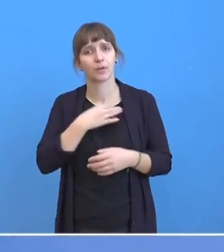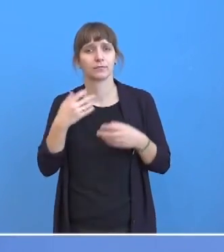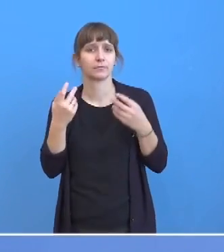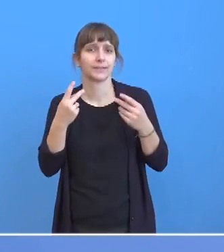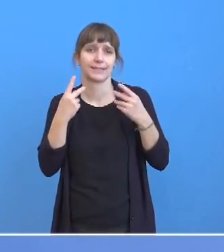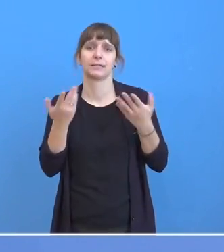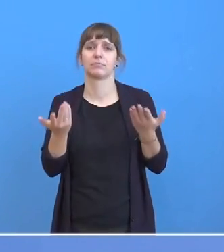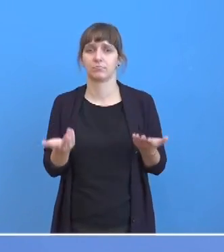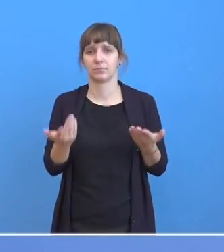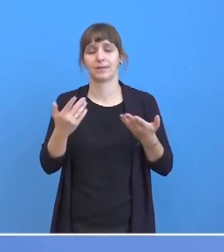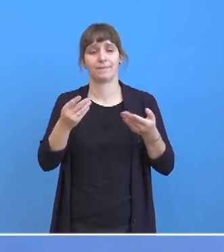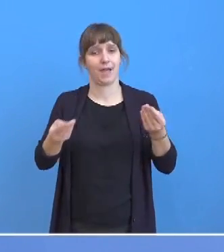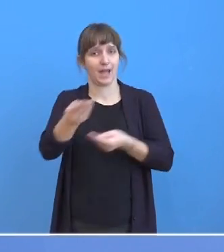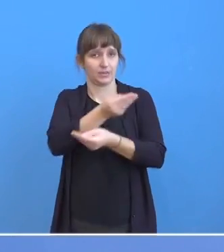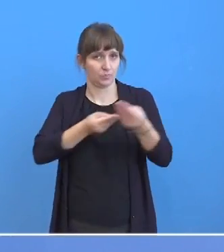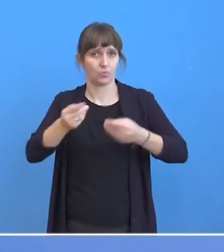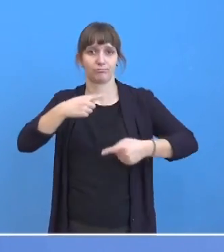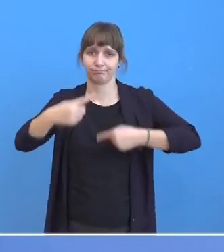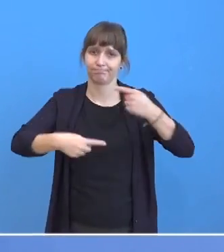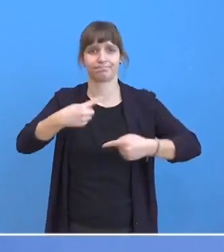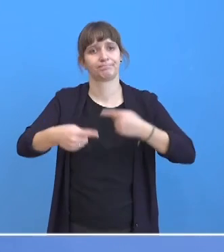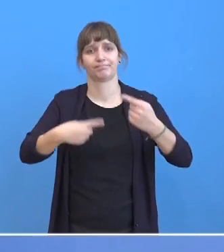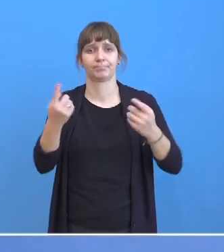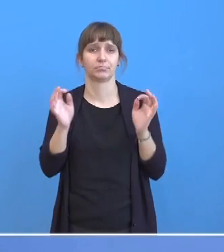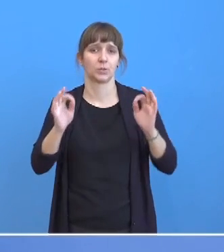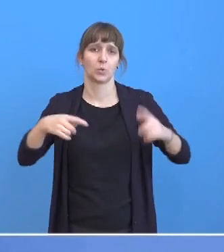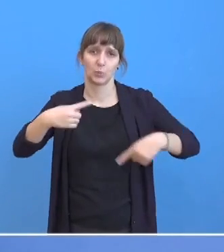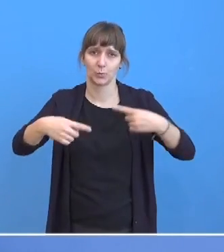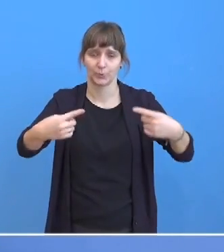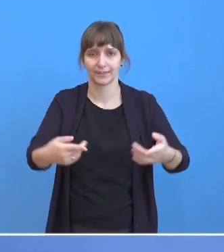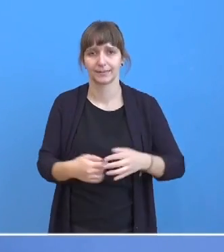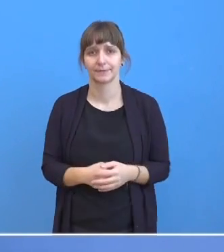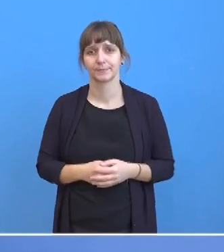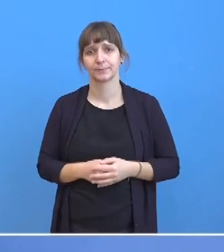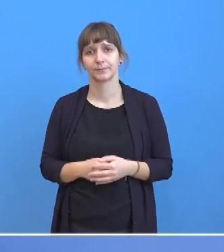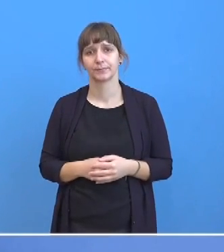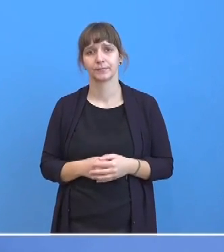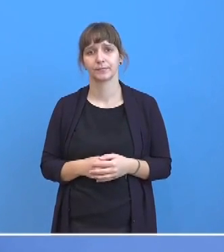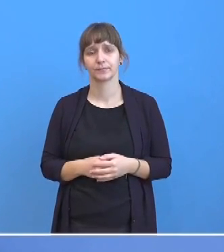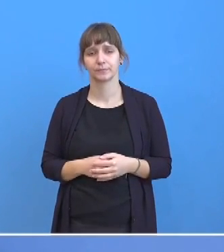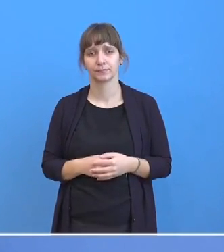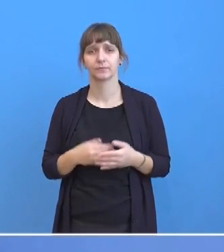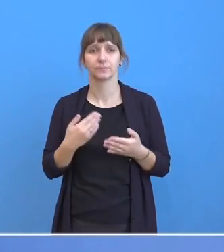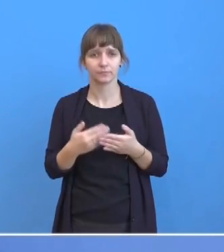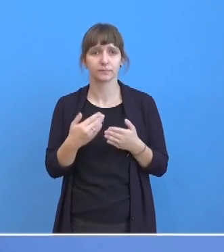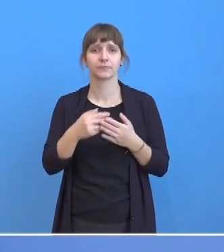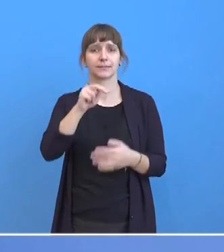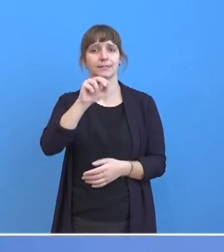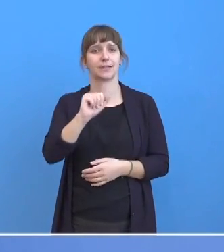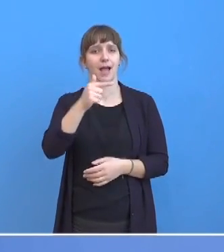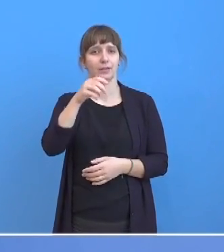derzeit gibt, auf einem guten Wege sind. Und für uns ist es ganz wichtig, dass wir innerhalb der NATO